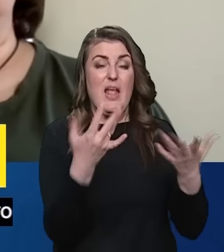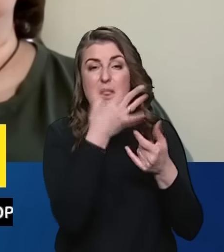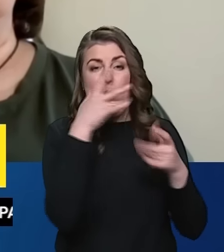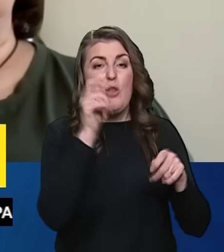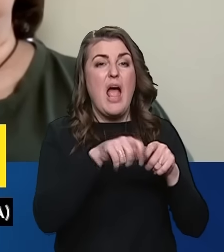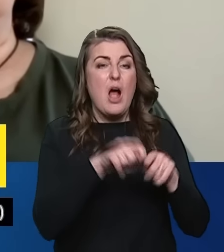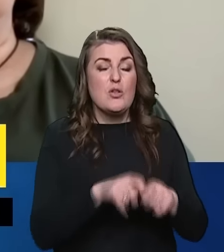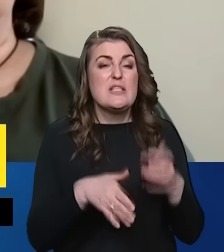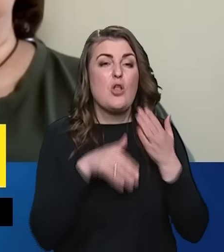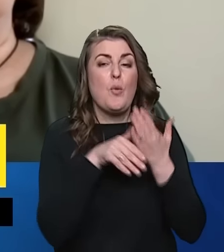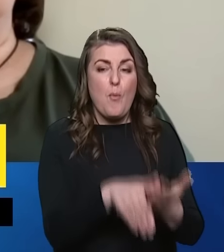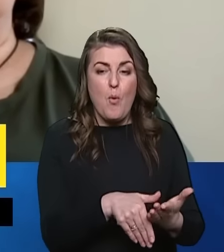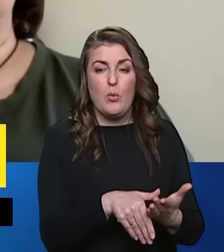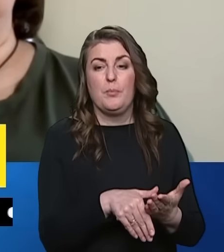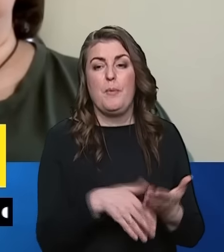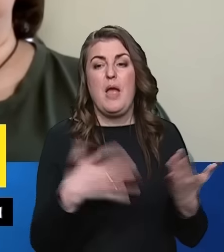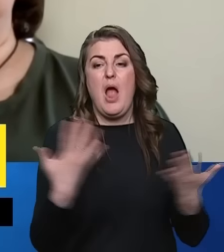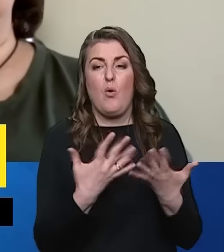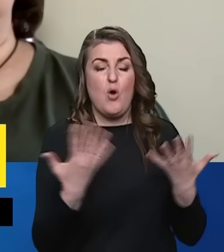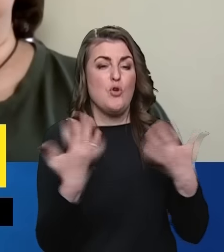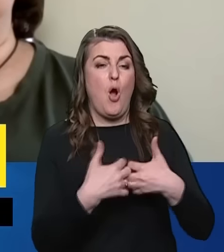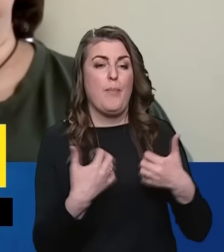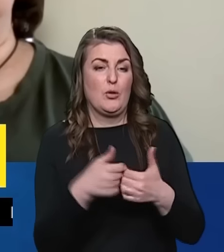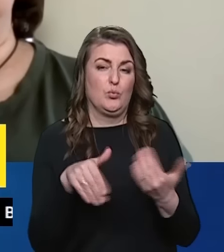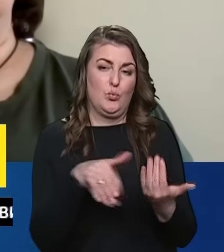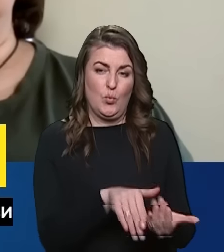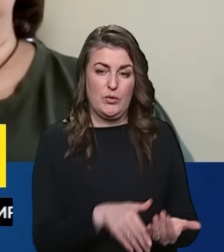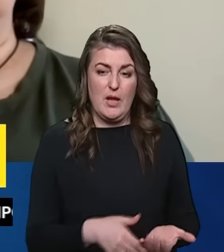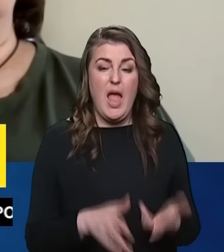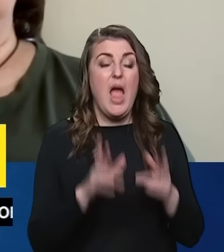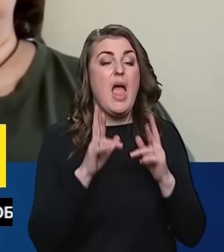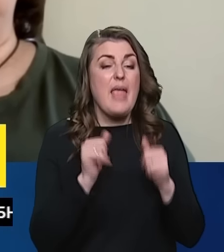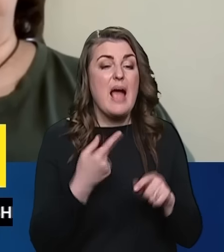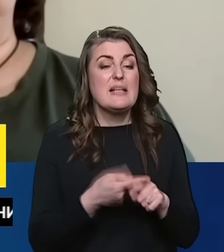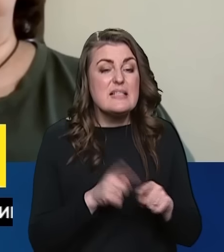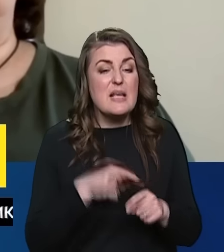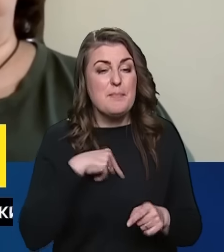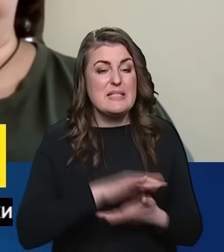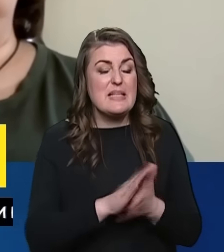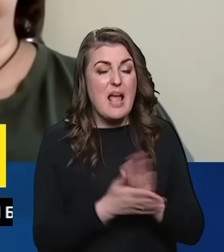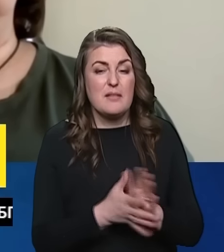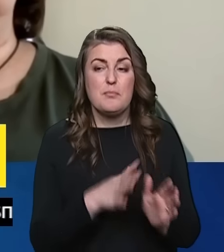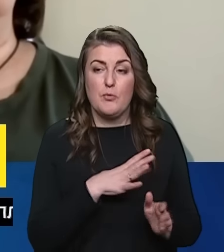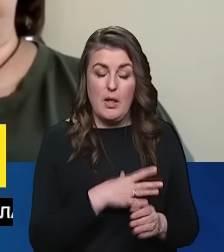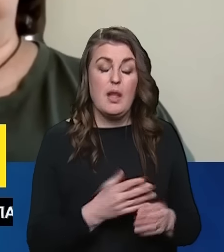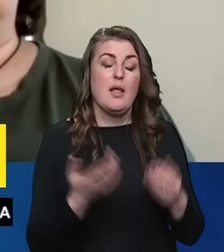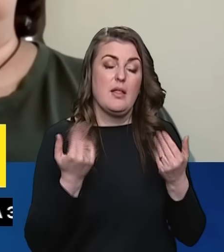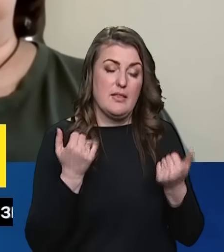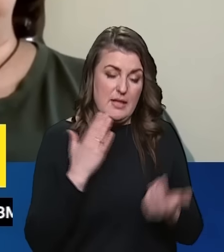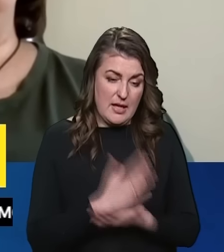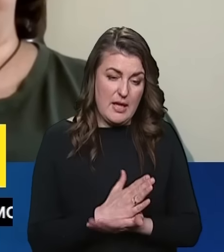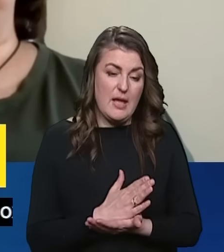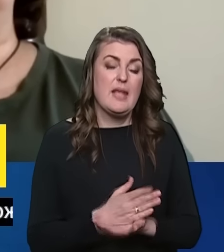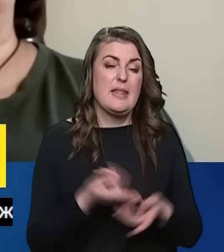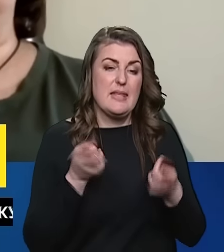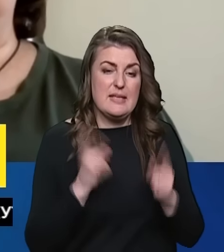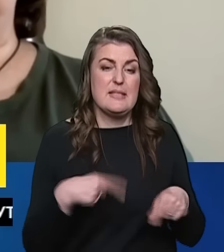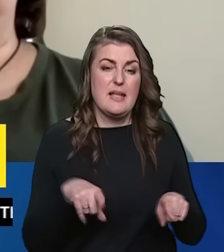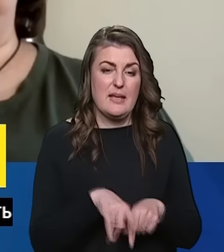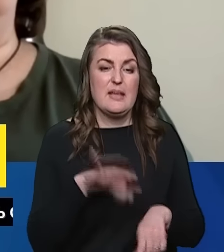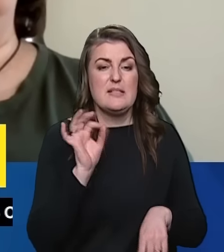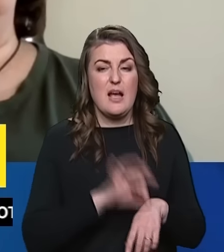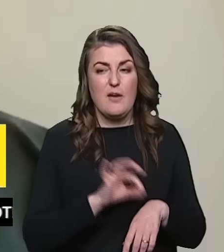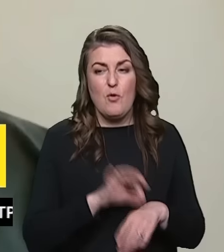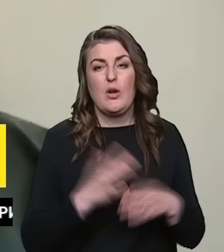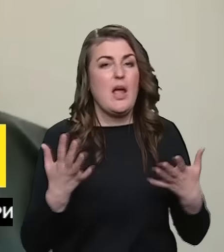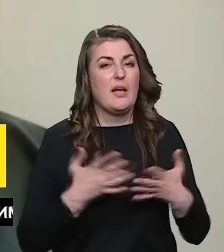діагностувати за допомогою апаратури? Так. От як з цими станами бути? Так, Дійсно, є такі